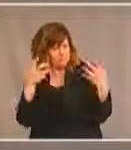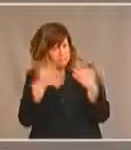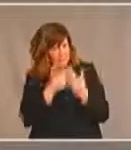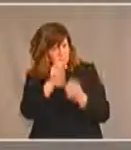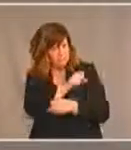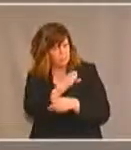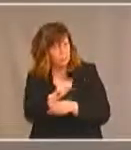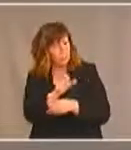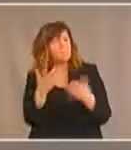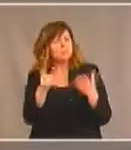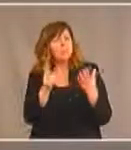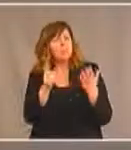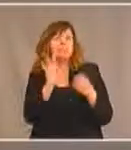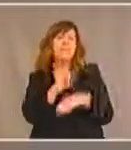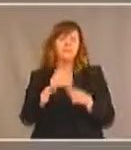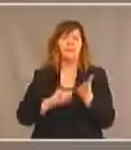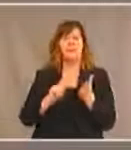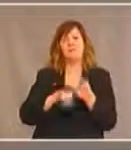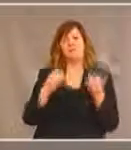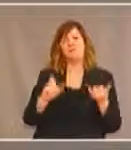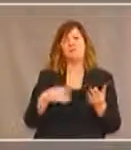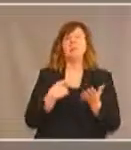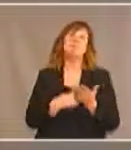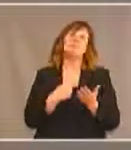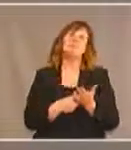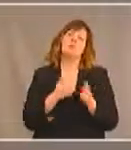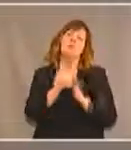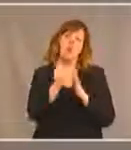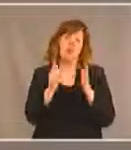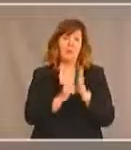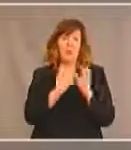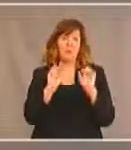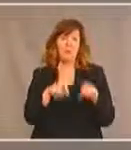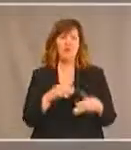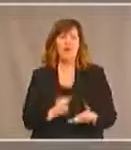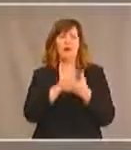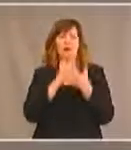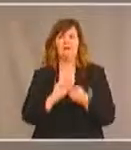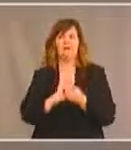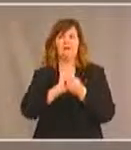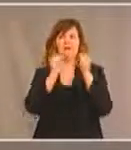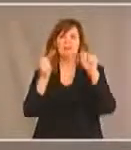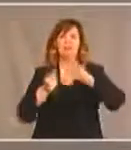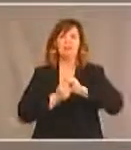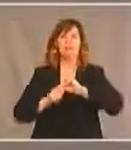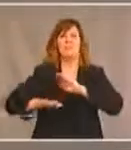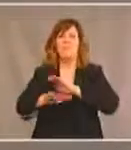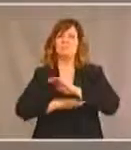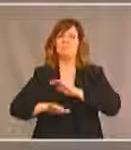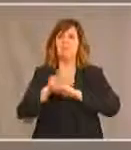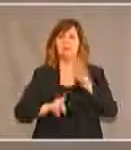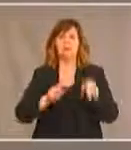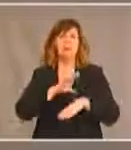que cette loi convient? Est-ce que cela pourrait apporter un changement fondamental pour les autochtones ayant des handicaps au Canada?